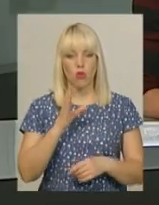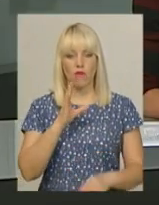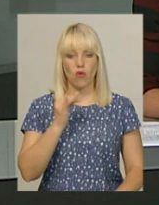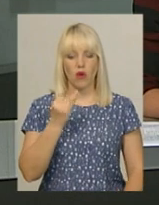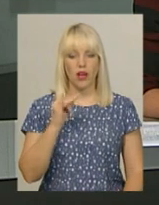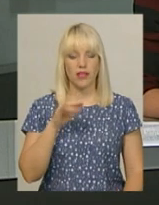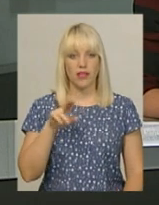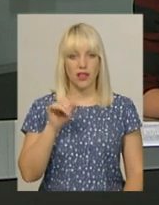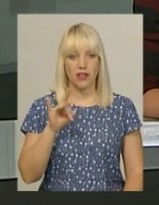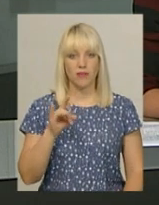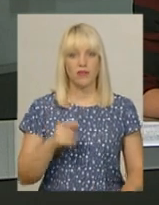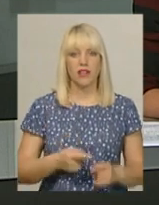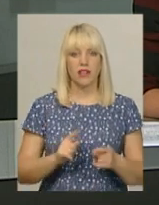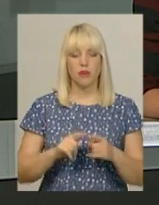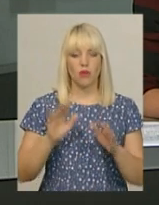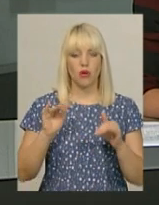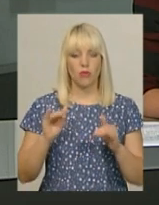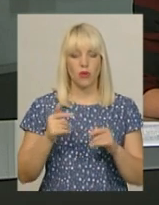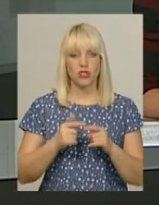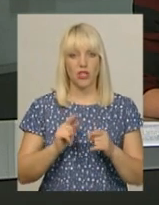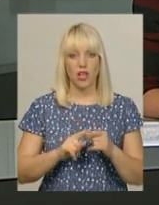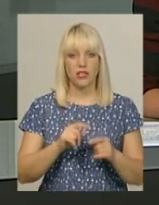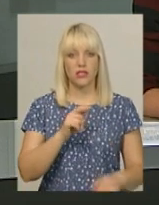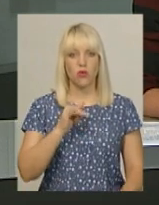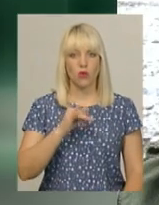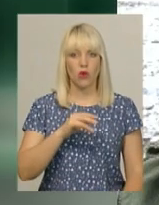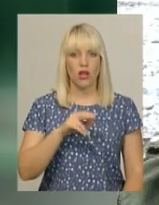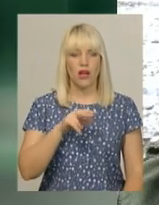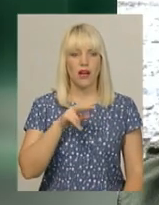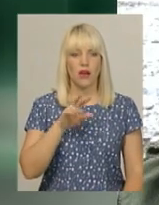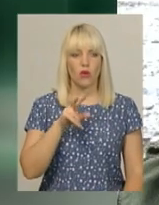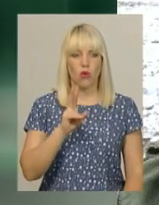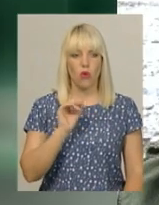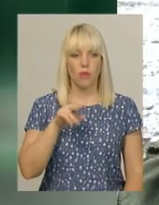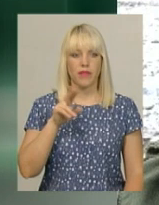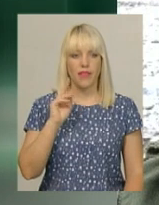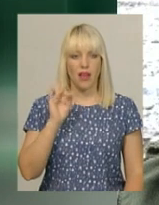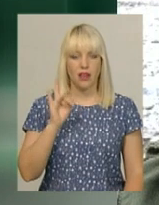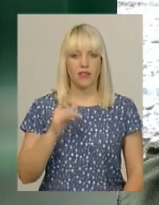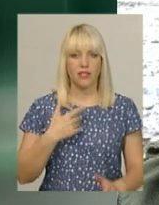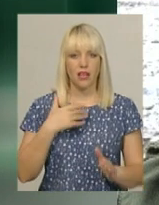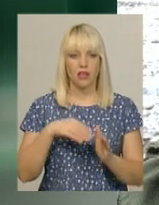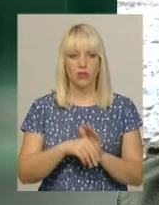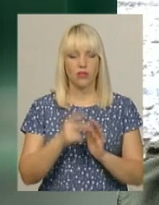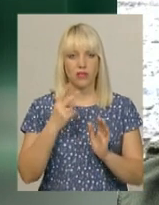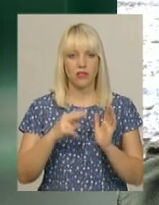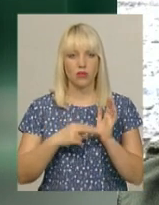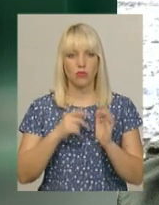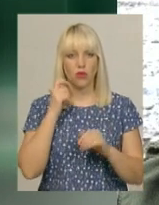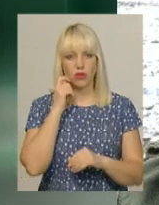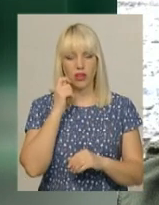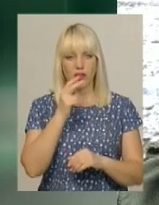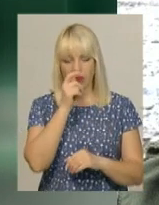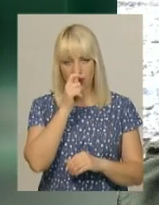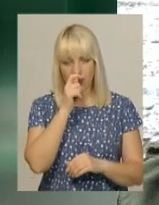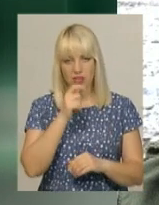У Ярмолинцях попрощалися з військовим Володимиром Хоптярем. Боєць помер на Сході 29 квітня. Служив прапорщиком